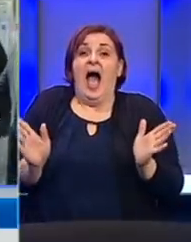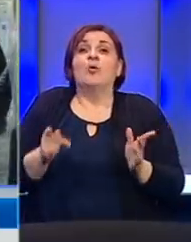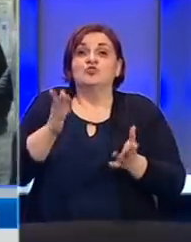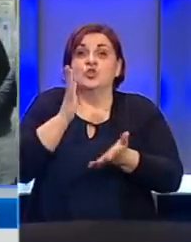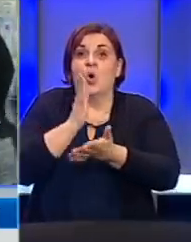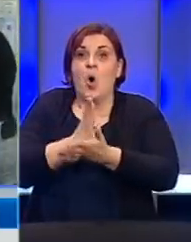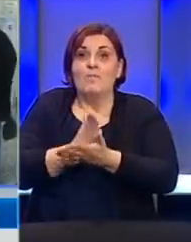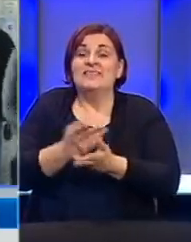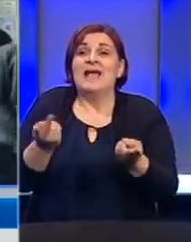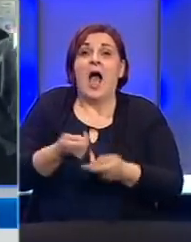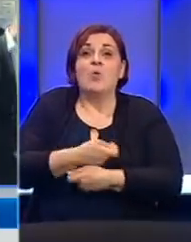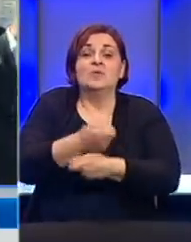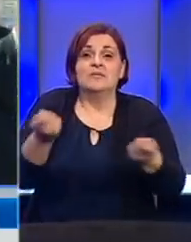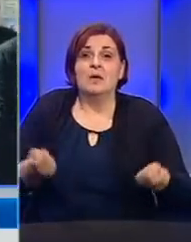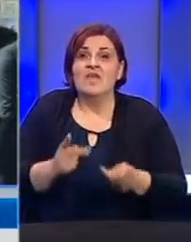će to biti distribuirano.